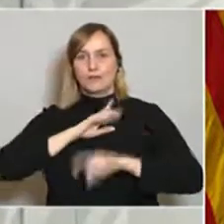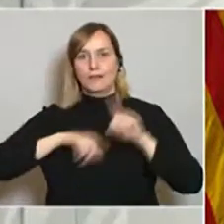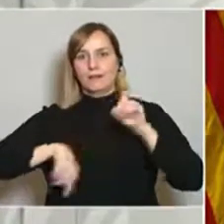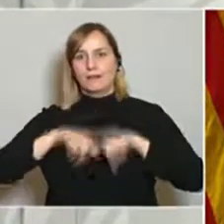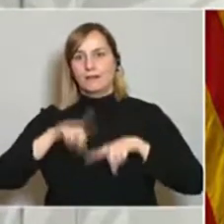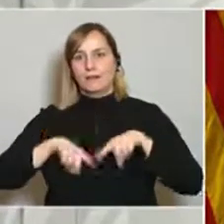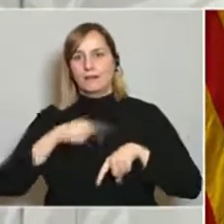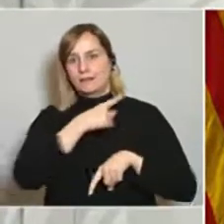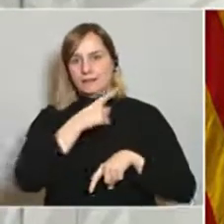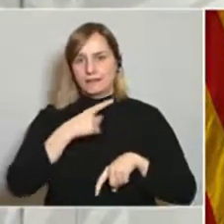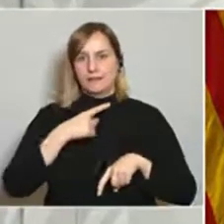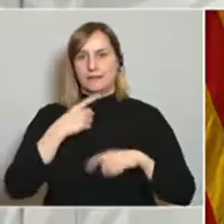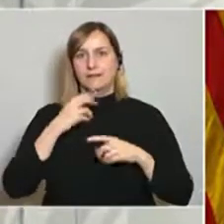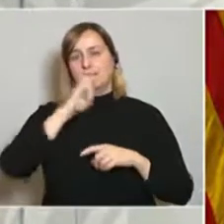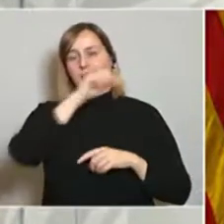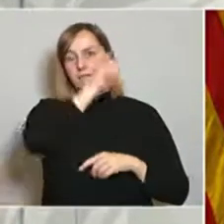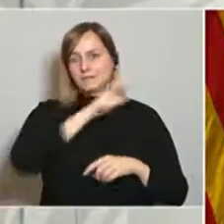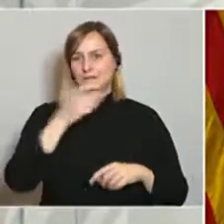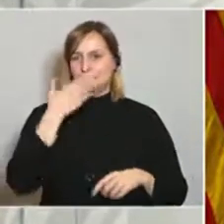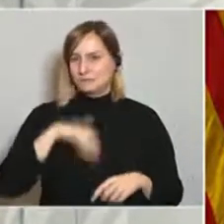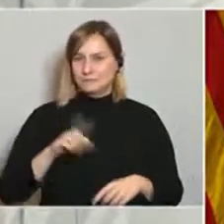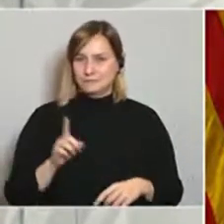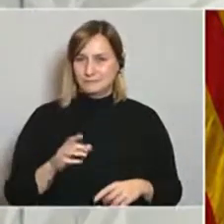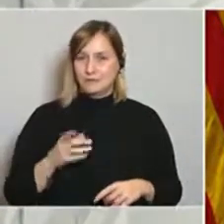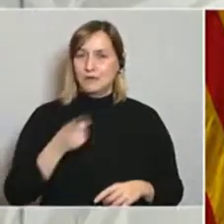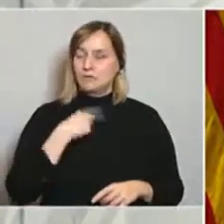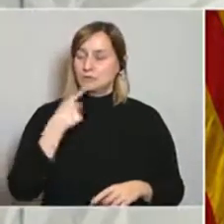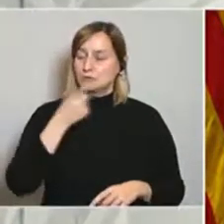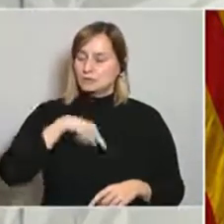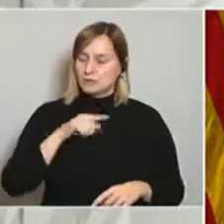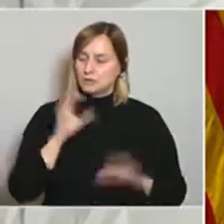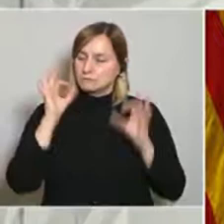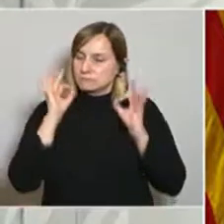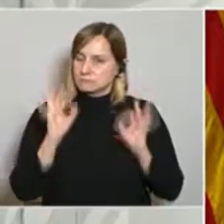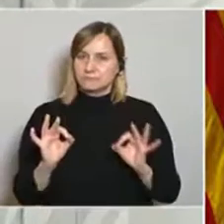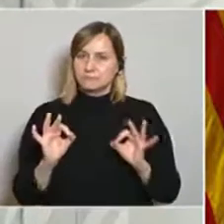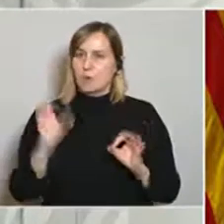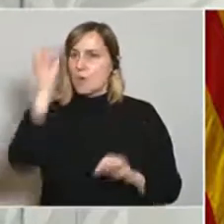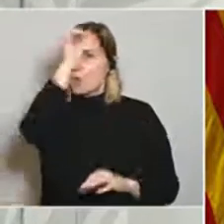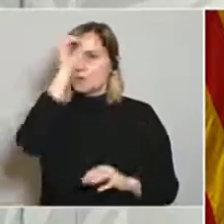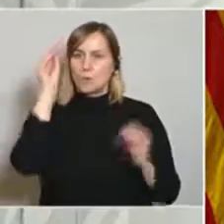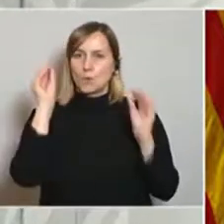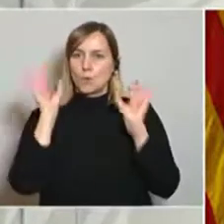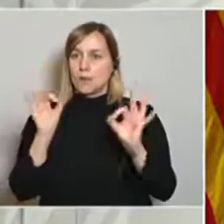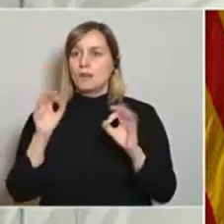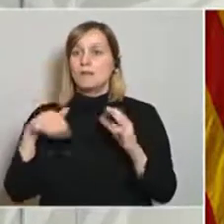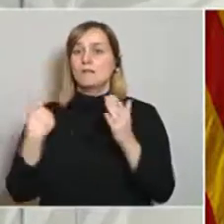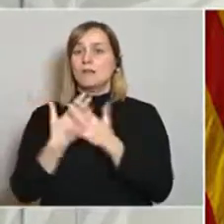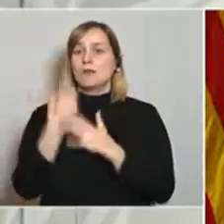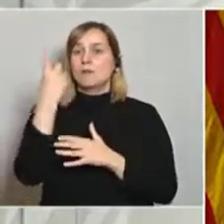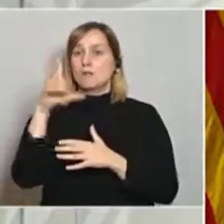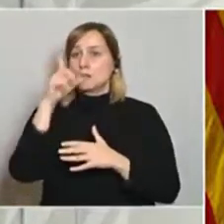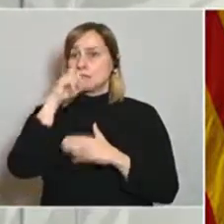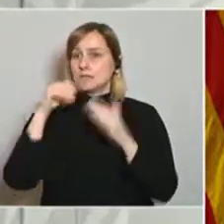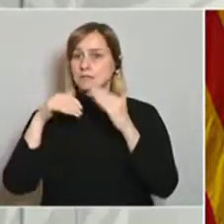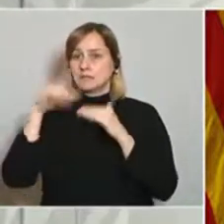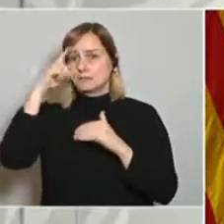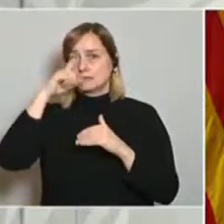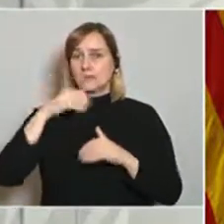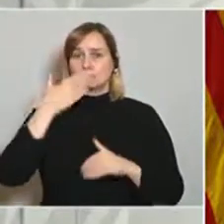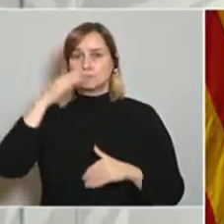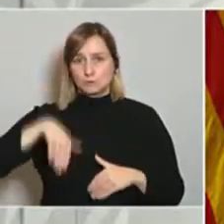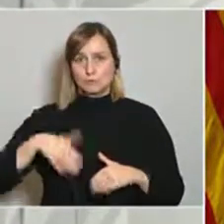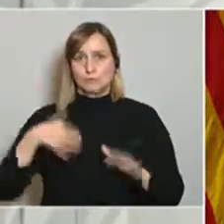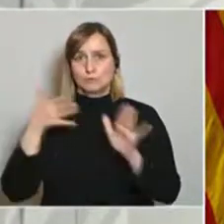superposades per part d'altres persones. Per tant, ens mantenim que als 18 anys és una franja correcta perquè tenim aquestes